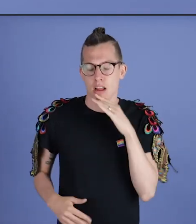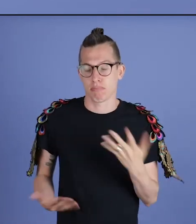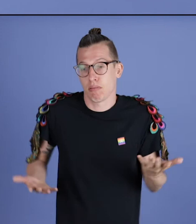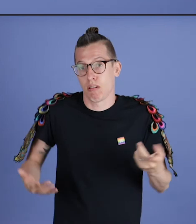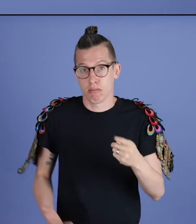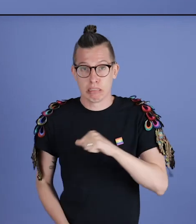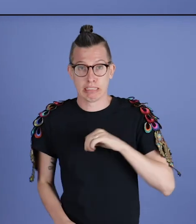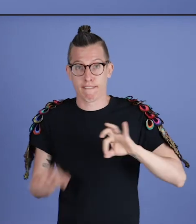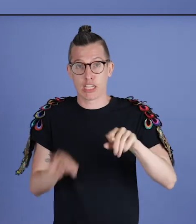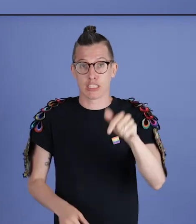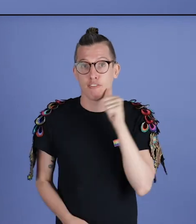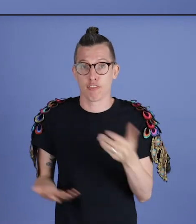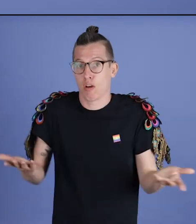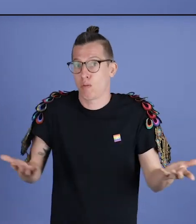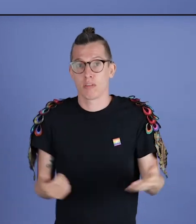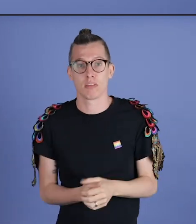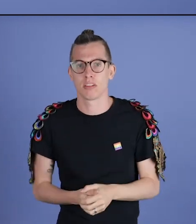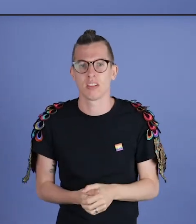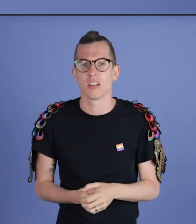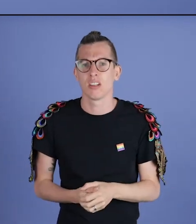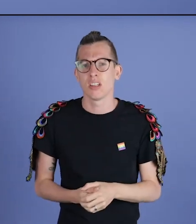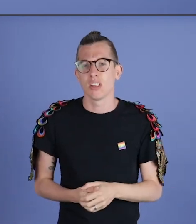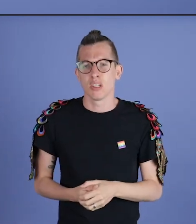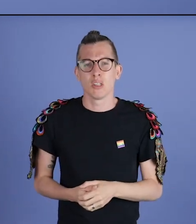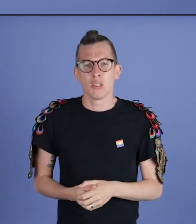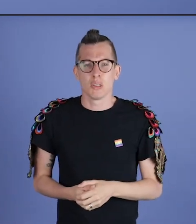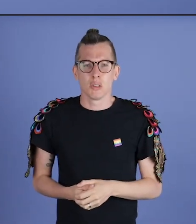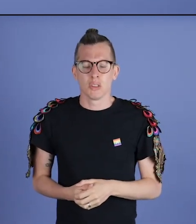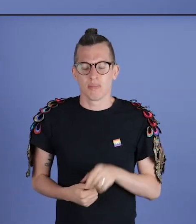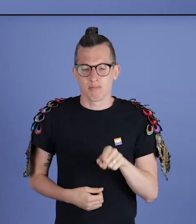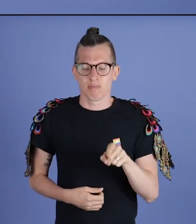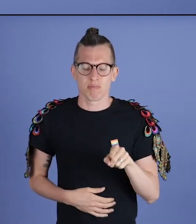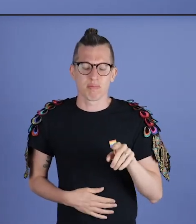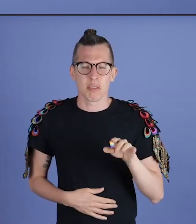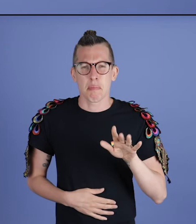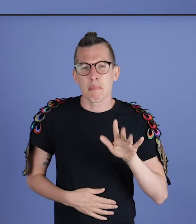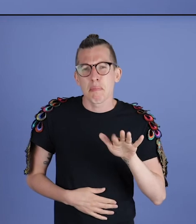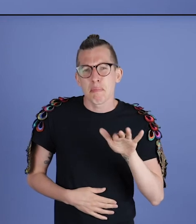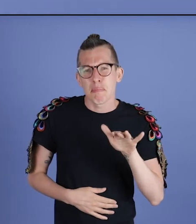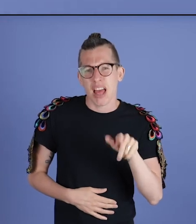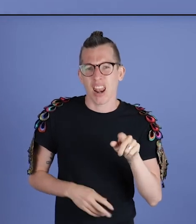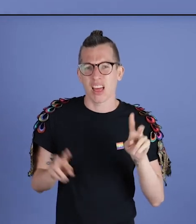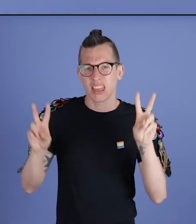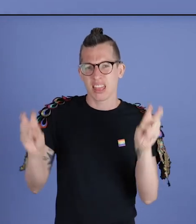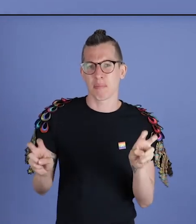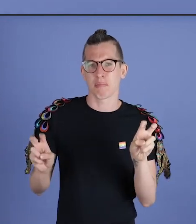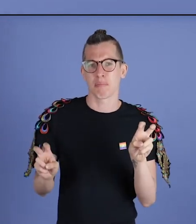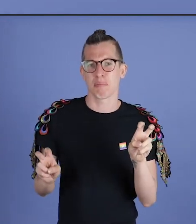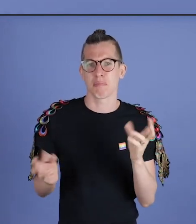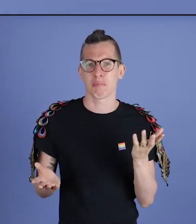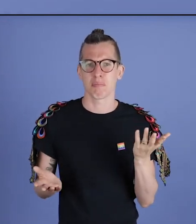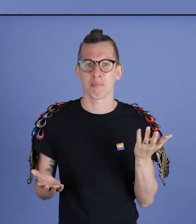dan zeggen mensen heel snel ook, ja maar, ik heb er ook wel zelf voor gekozen om vrouw te zijn. Dat is eigenlijk zo'n